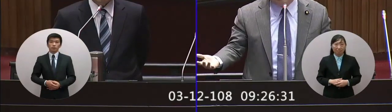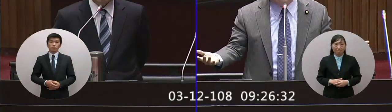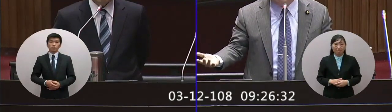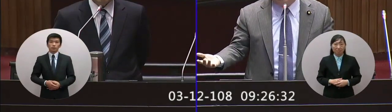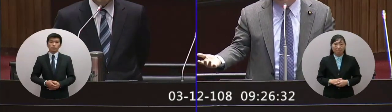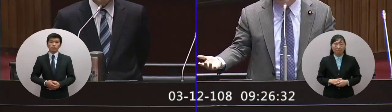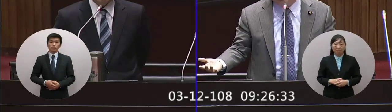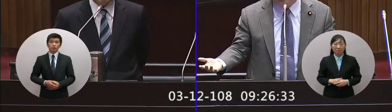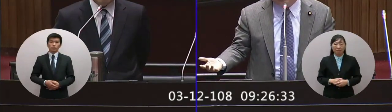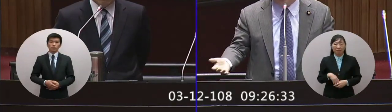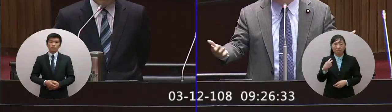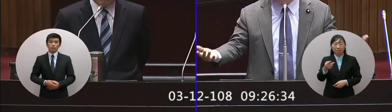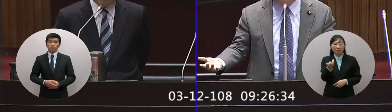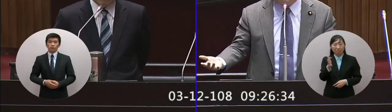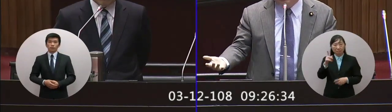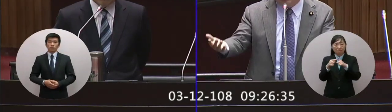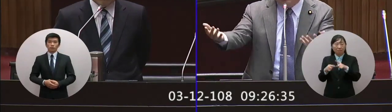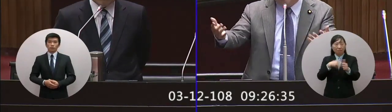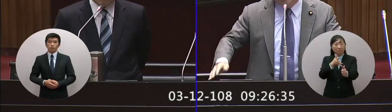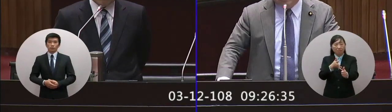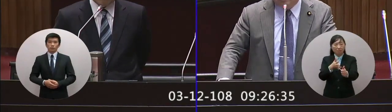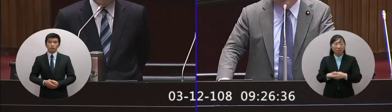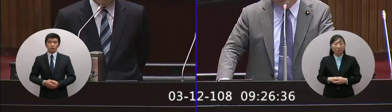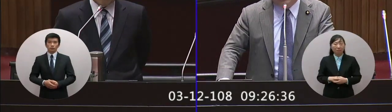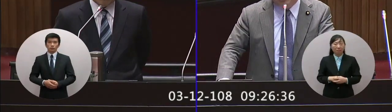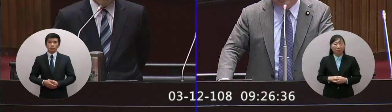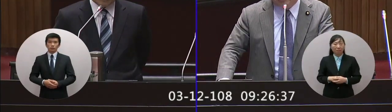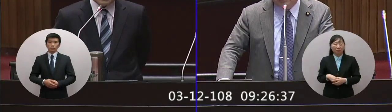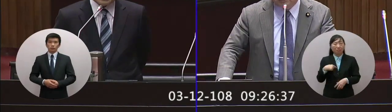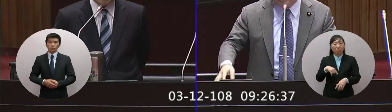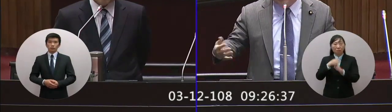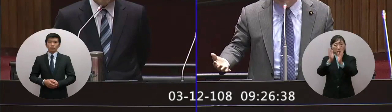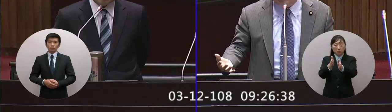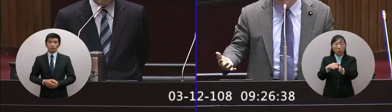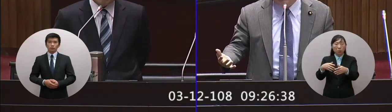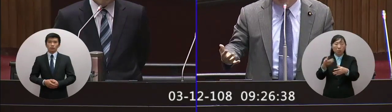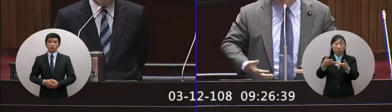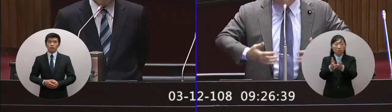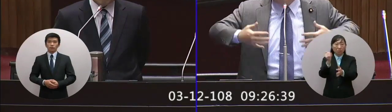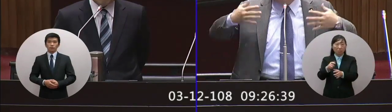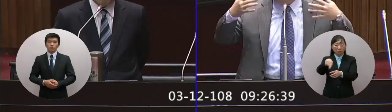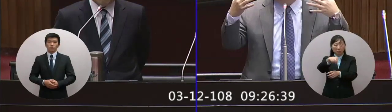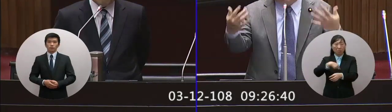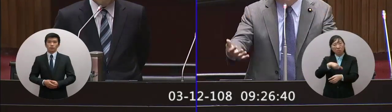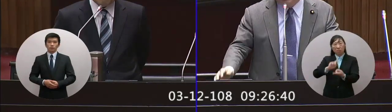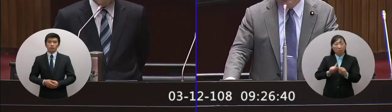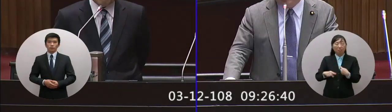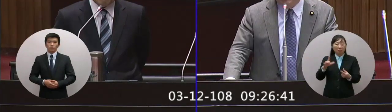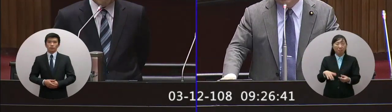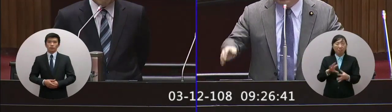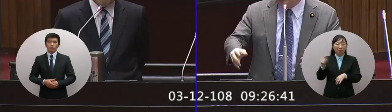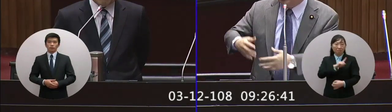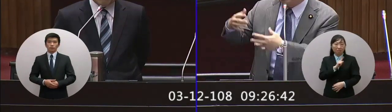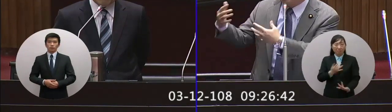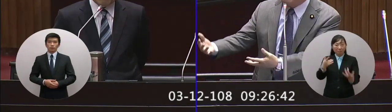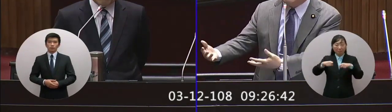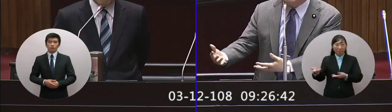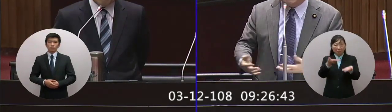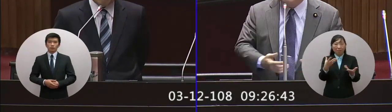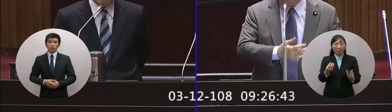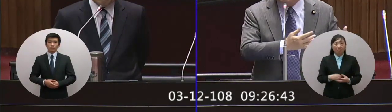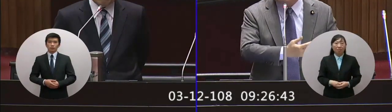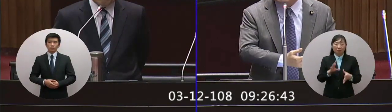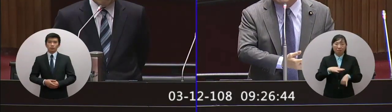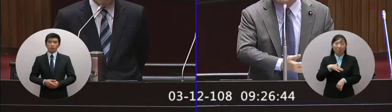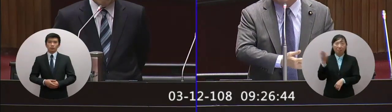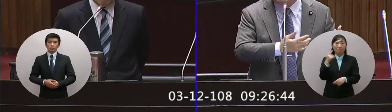另外剛剛前面的同仁質詢我是覺得邏輯責怪我們的部位所長是沒有道理他自己承認他的草案沒有提出來既然草案沒有提出來 我們